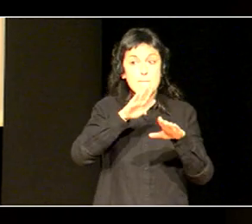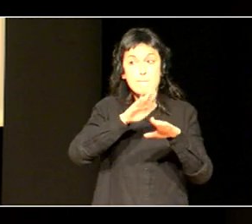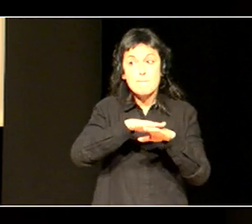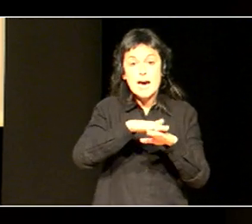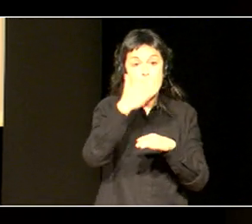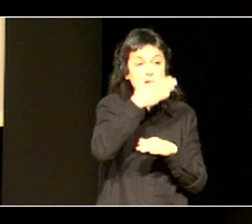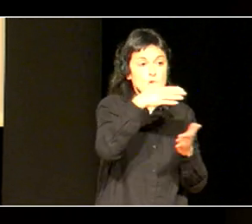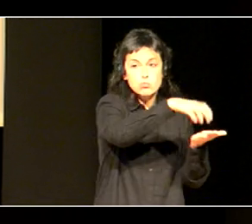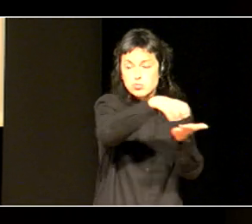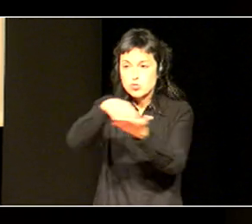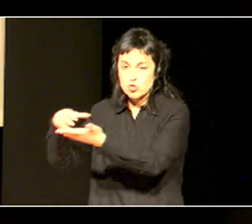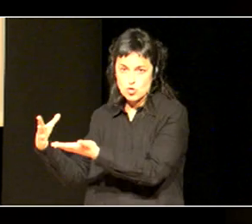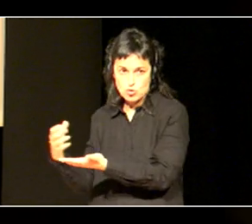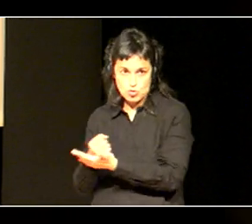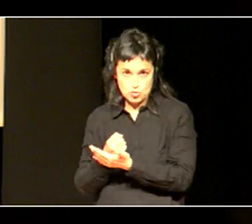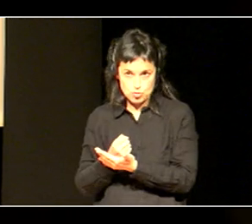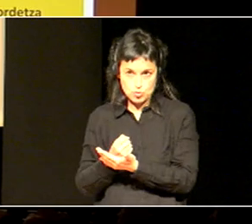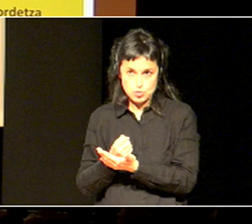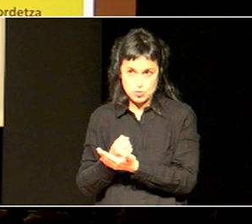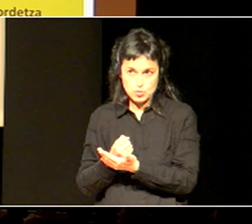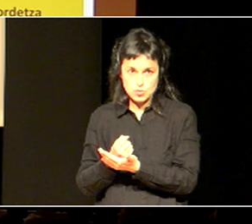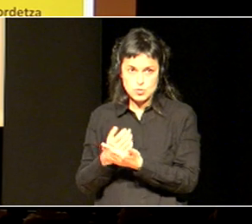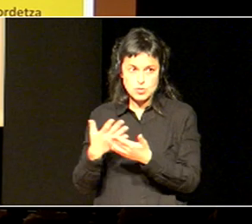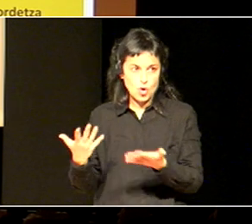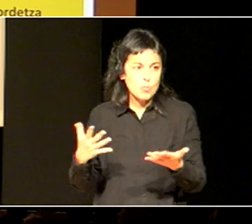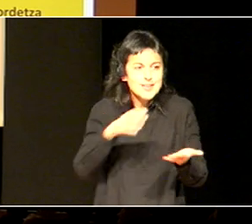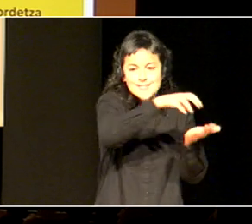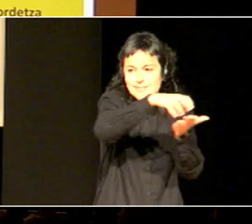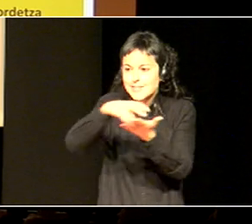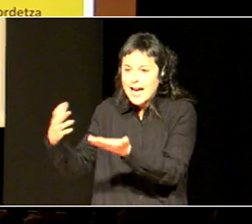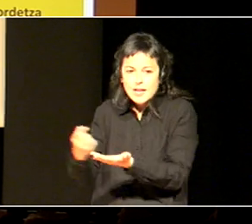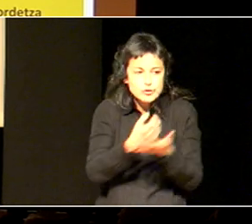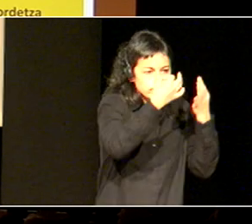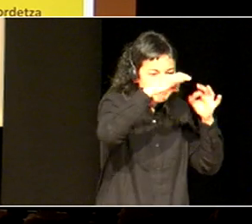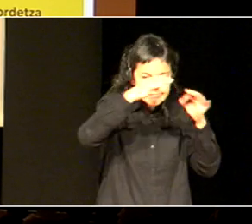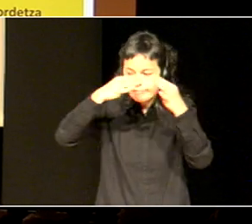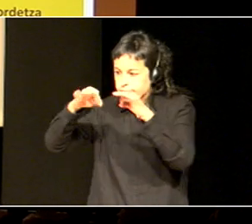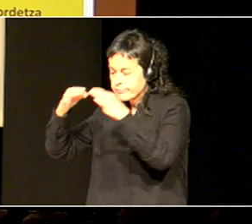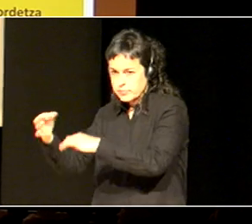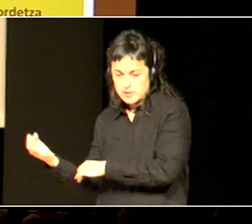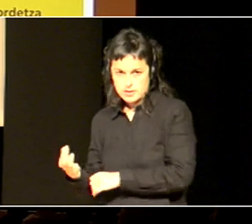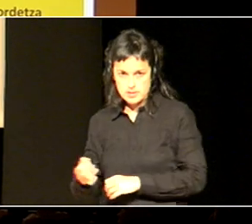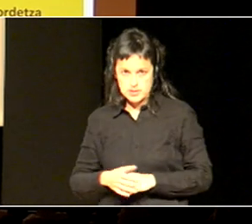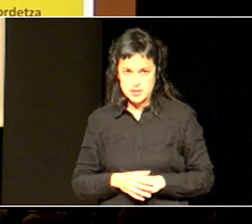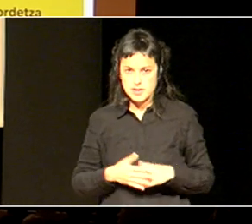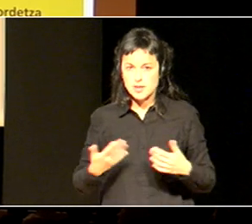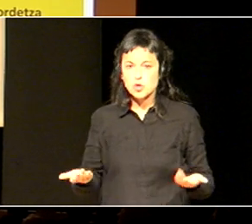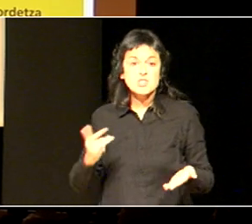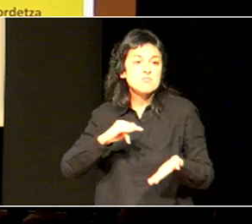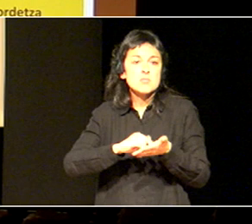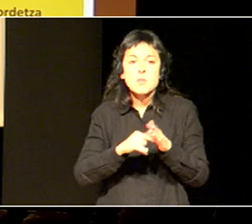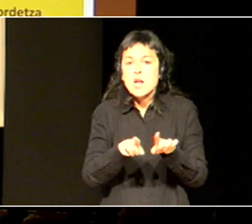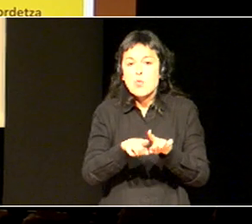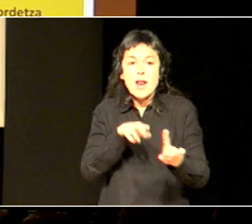sistema bezala, ikastetze guztiak atenditu behar ditugu. Eta zentzu horretan, plana erreferentzia,